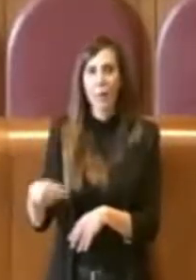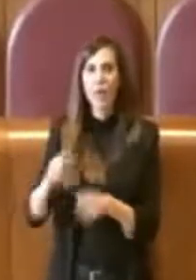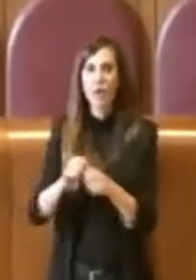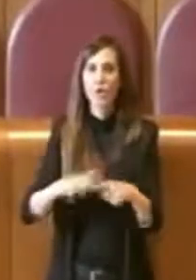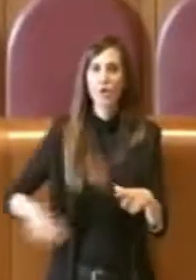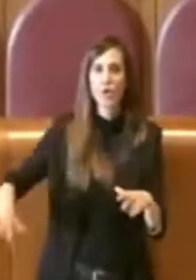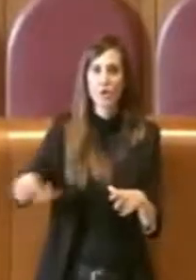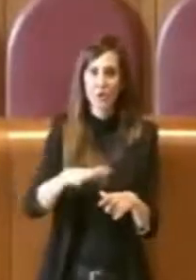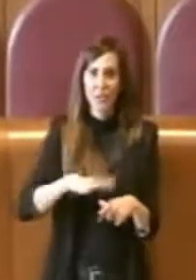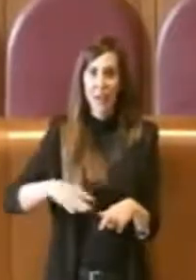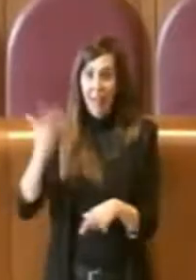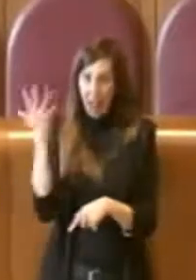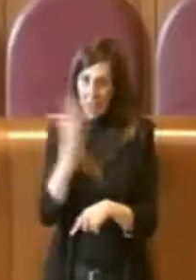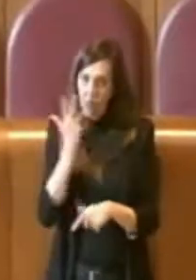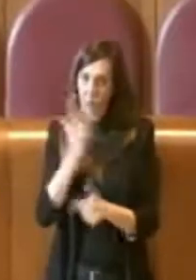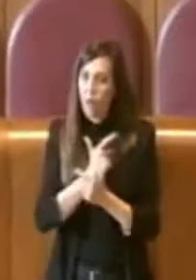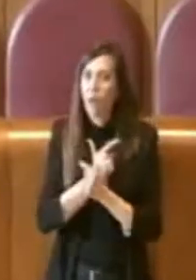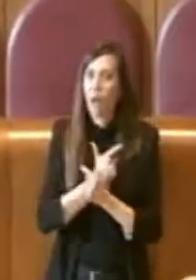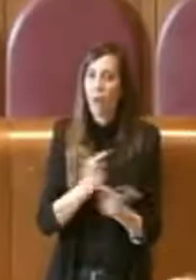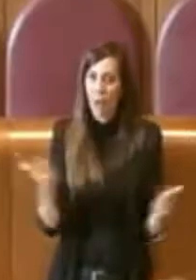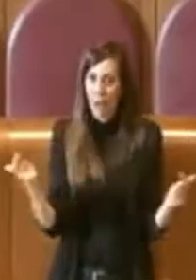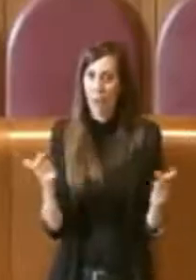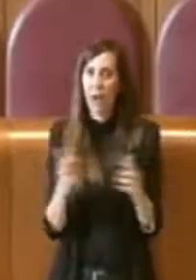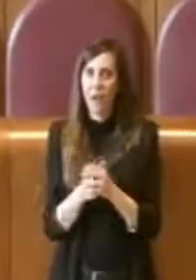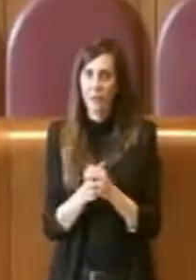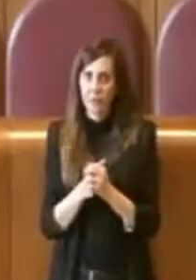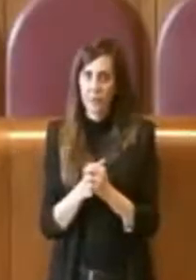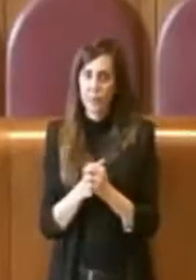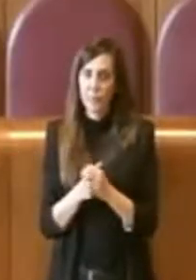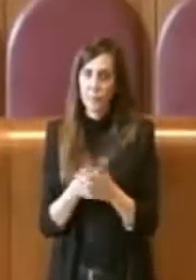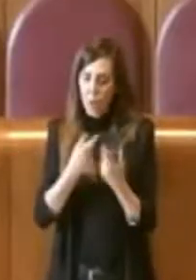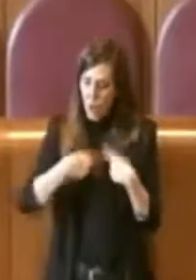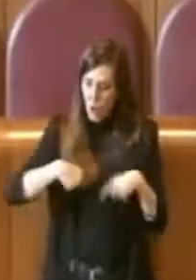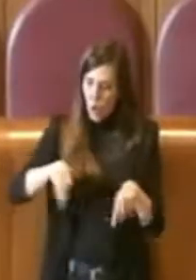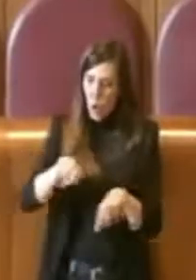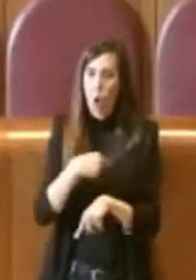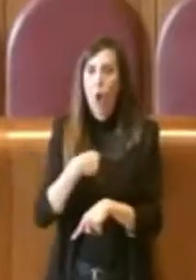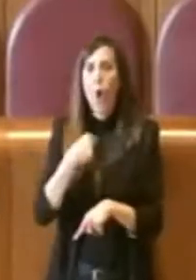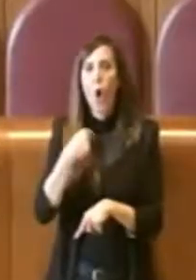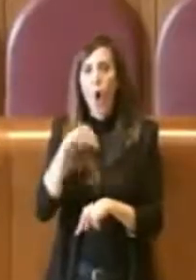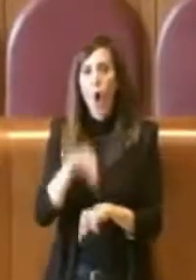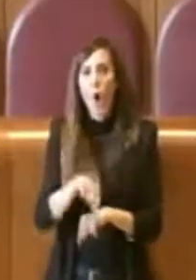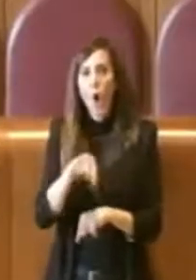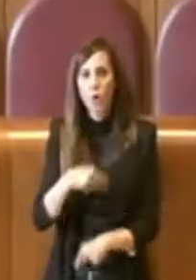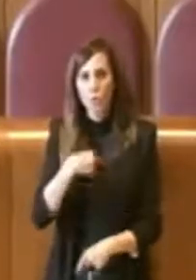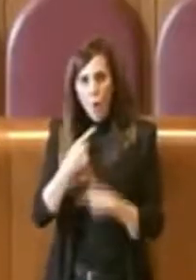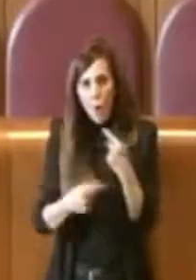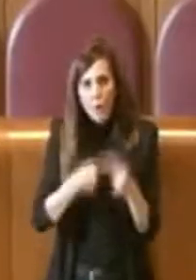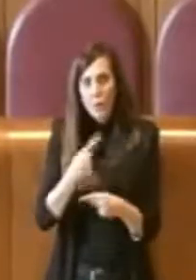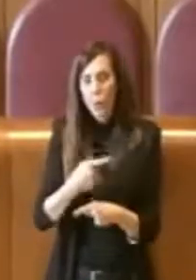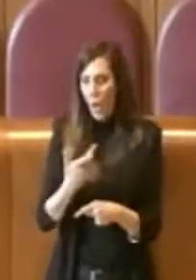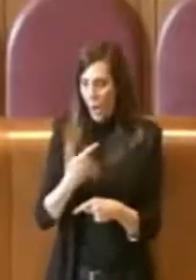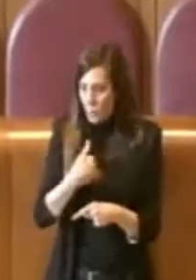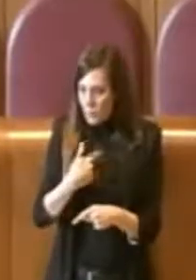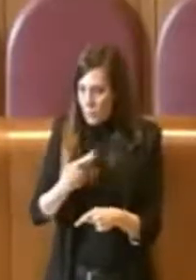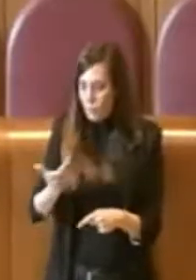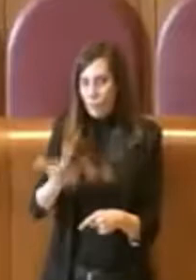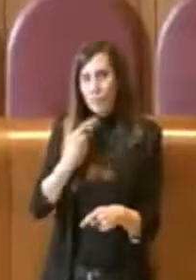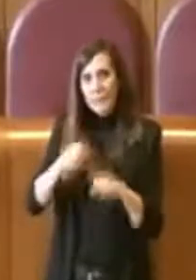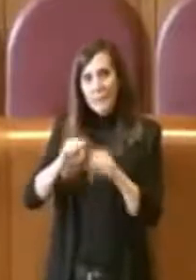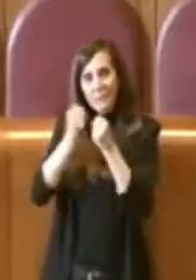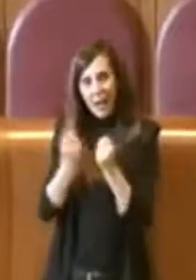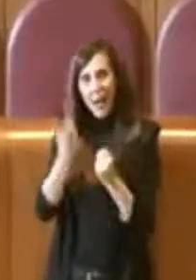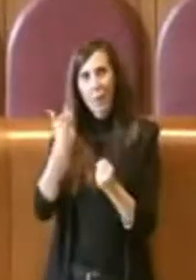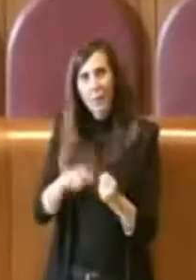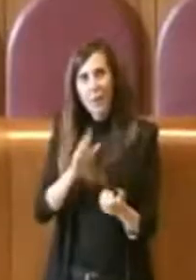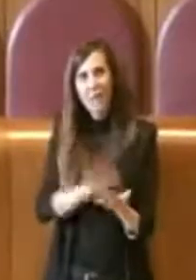gravi quelli che sono stati commessi e noi oggi ne stiamo pagando le conseguenze di quegli errori, perché è stato dato un valore al